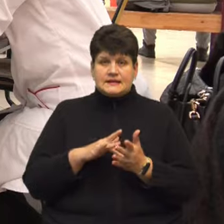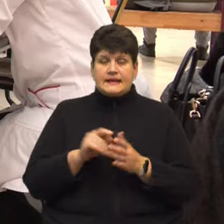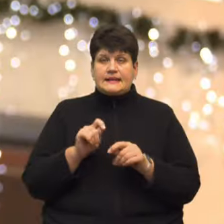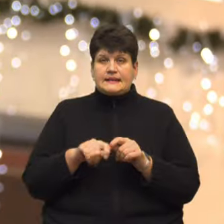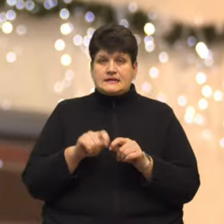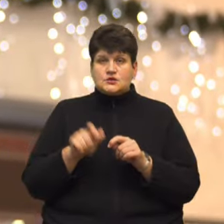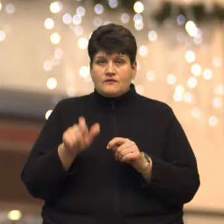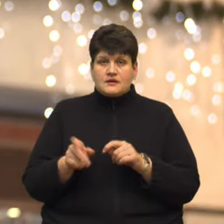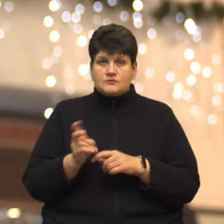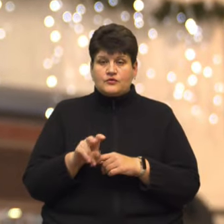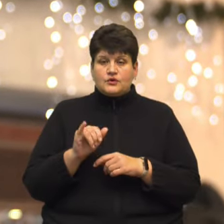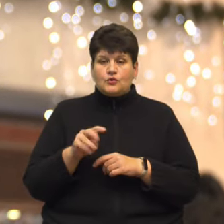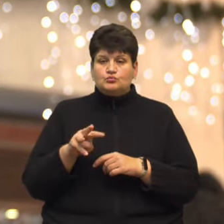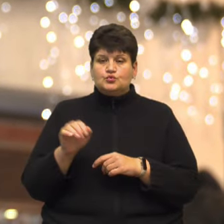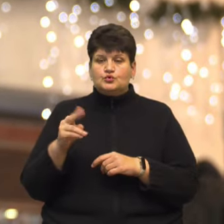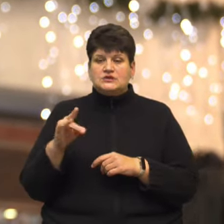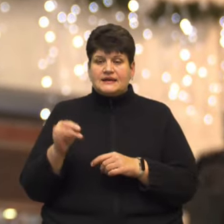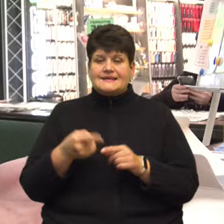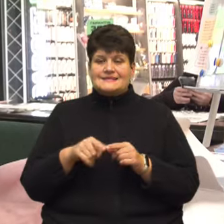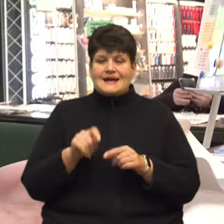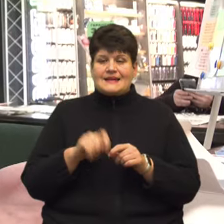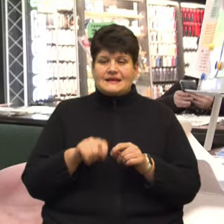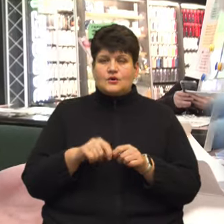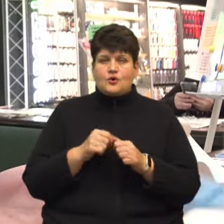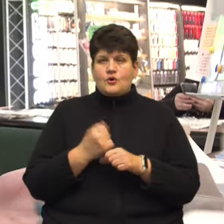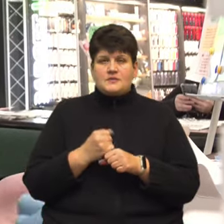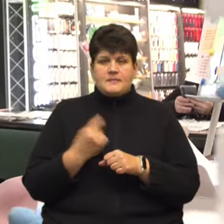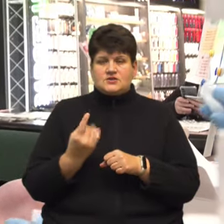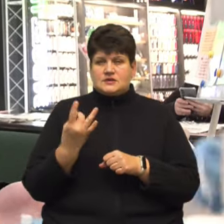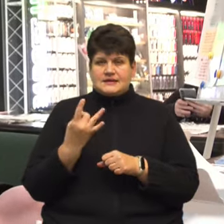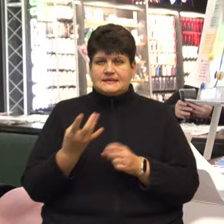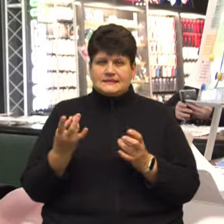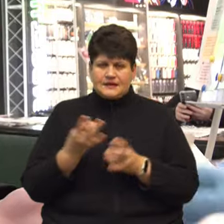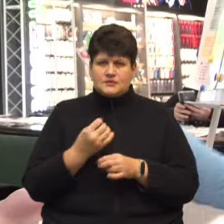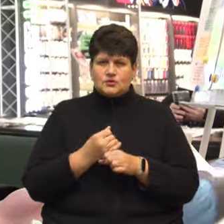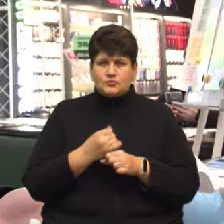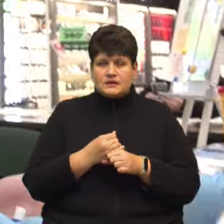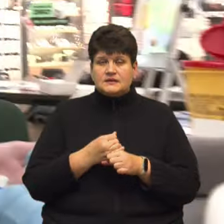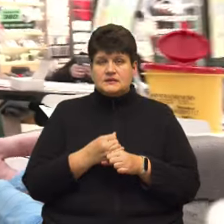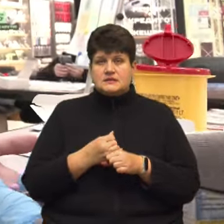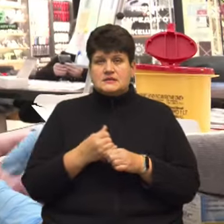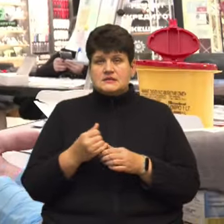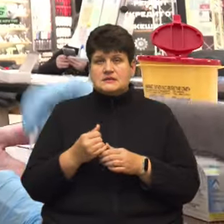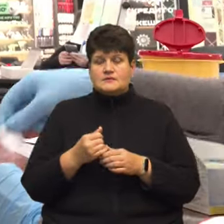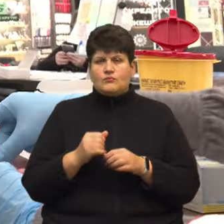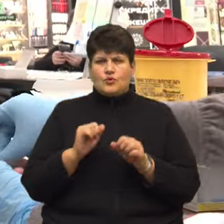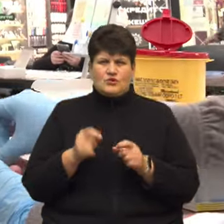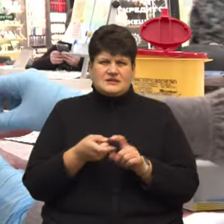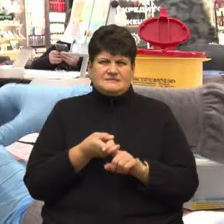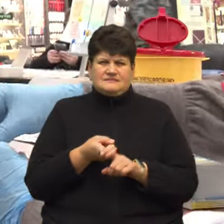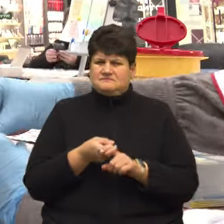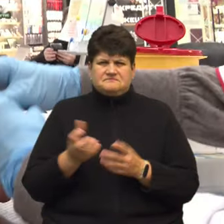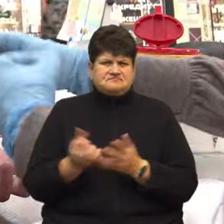Ігор Мудерик. Хлопець каже, такий тест робить вперше. Часто треба проходити, тому що заразу можна будь-коли підхопити.